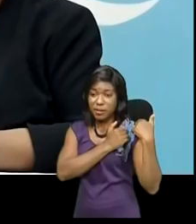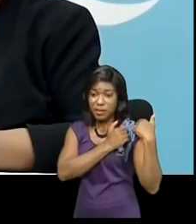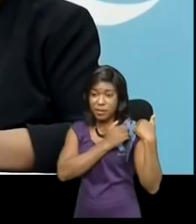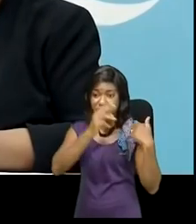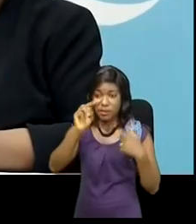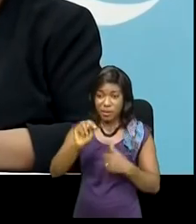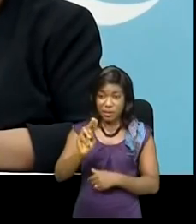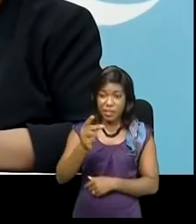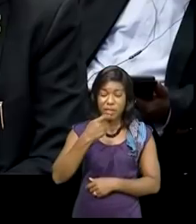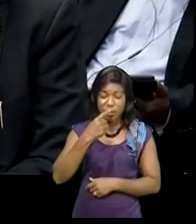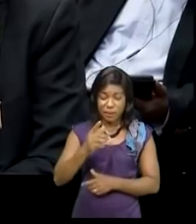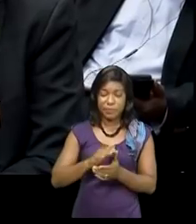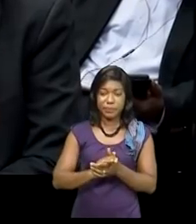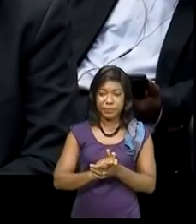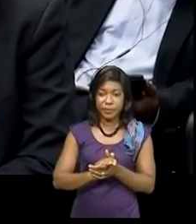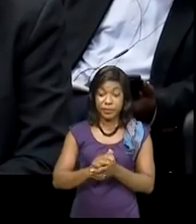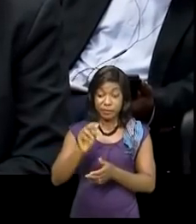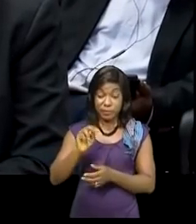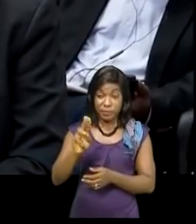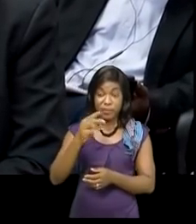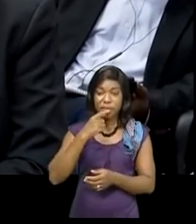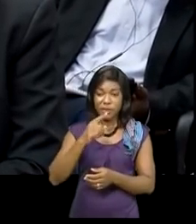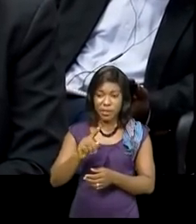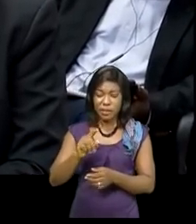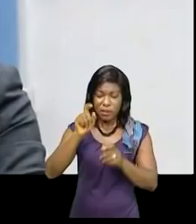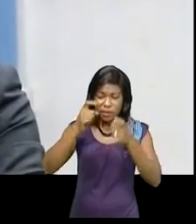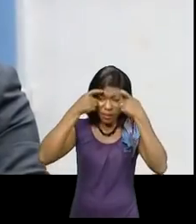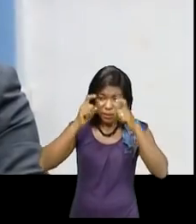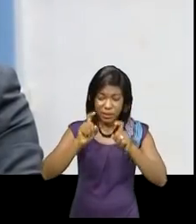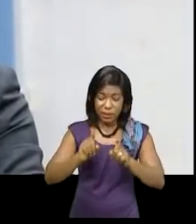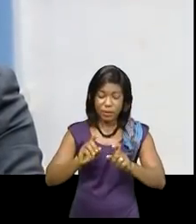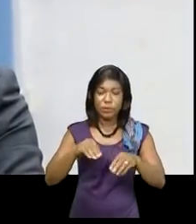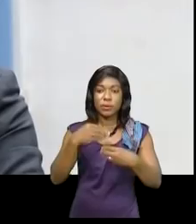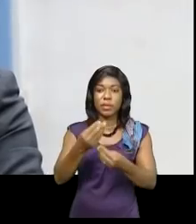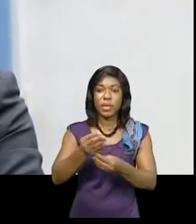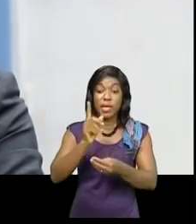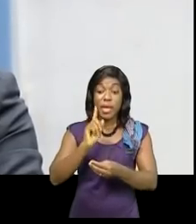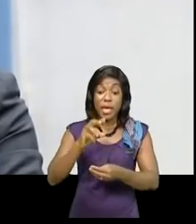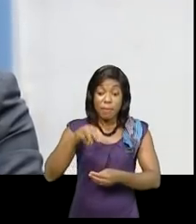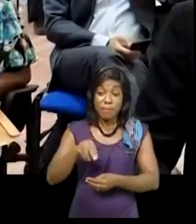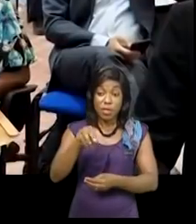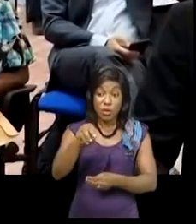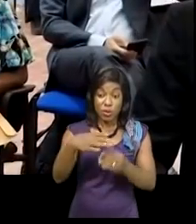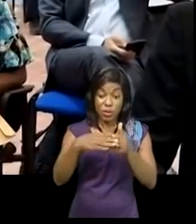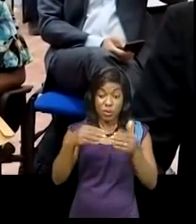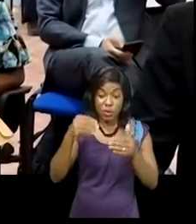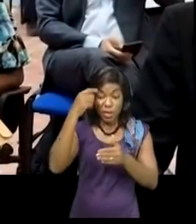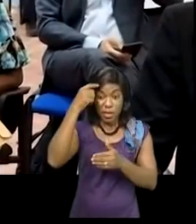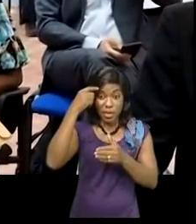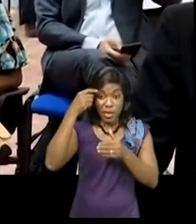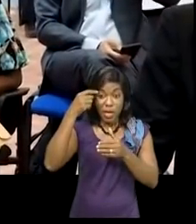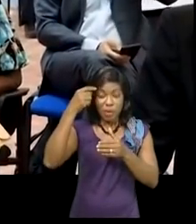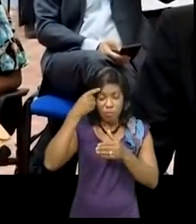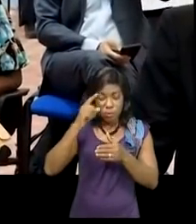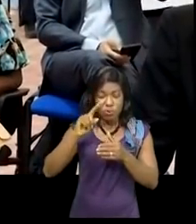les Nations Unies viennent de débloquer une somme de 1,2 millions de dollars américains en faveur des sinistrés de Goma.